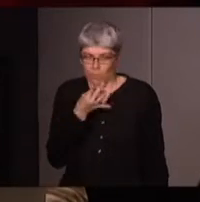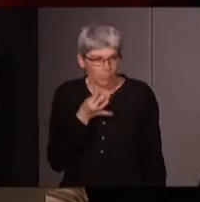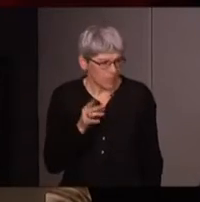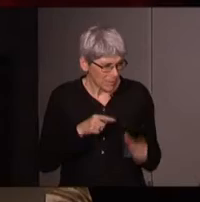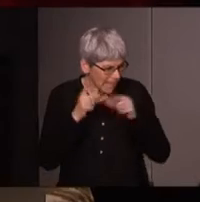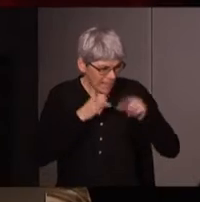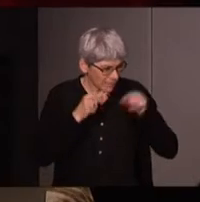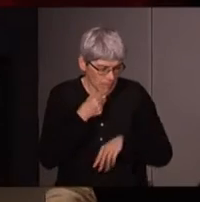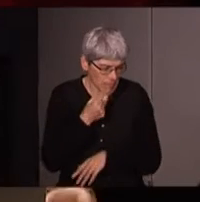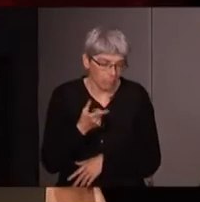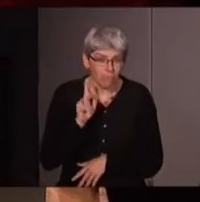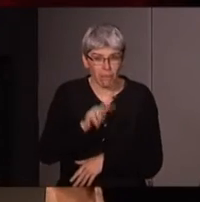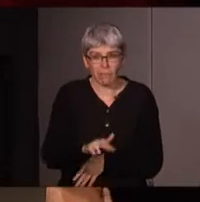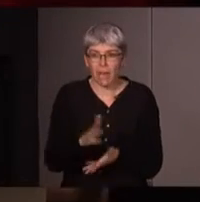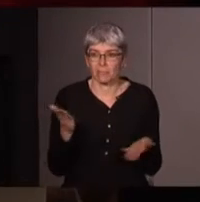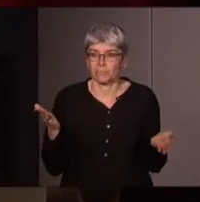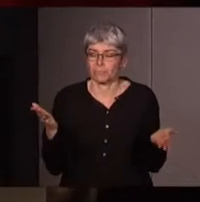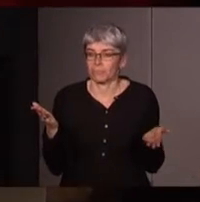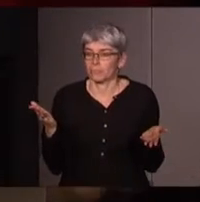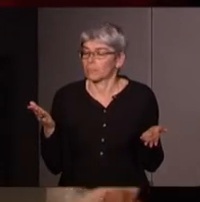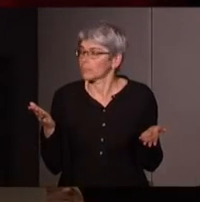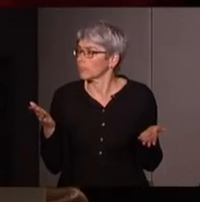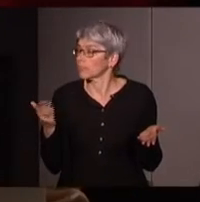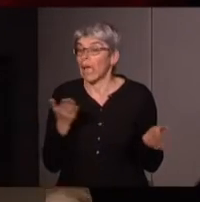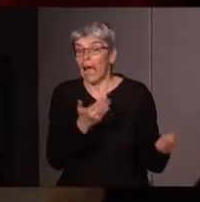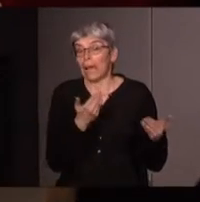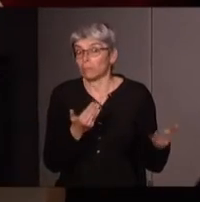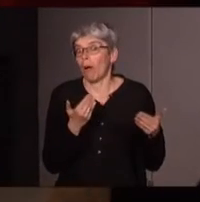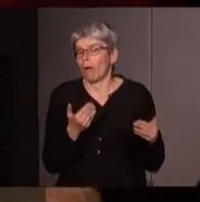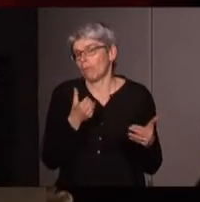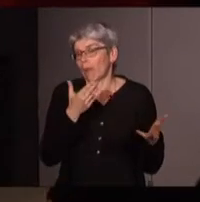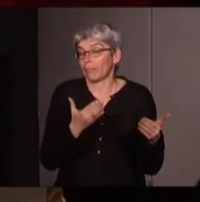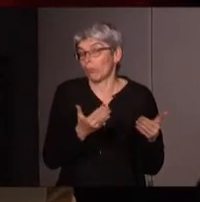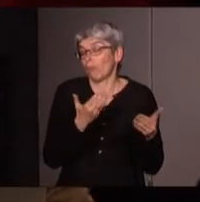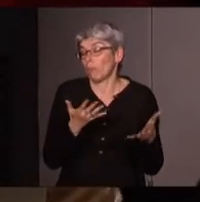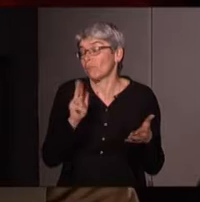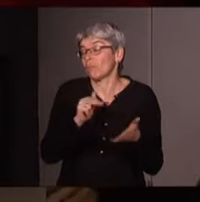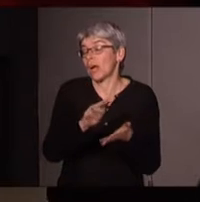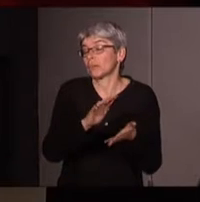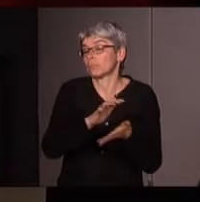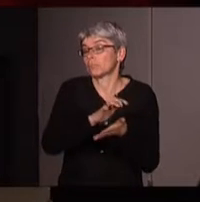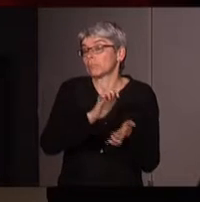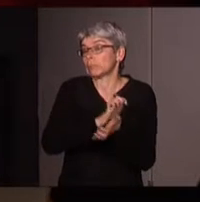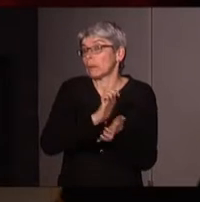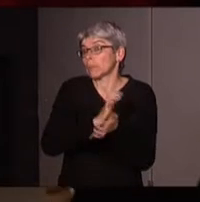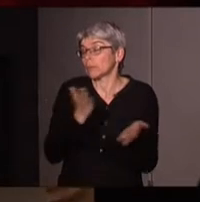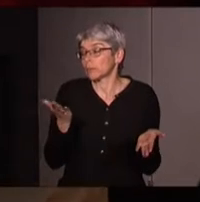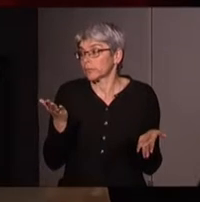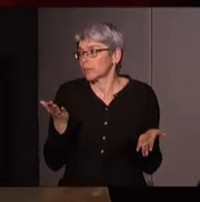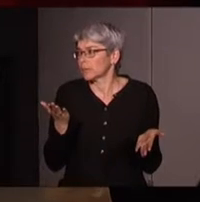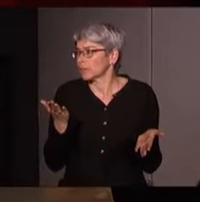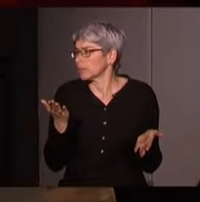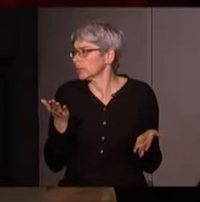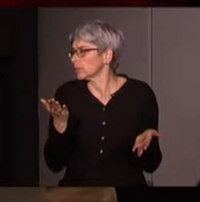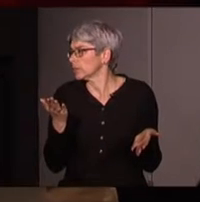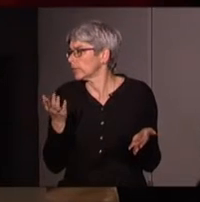l'apparition très prochaine et que nous attendons toutes je voulais te demander Émilie et Bénédicte ce que vous en pensez c'est Sylvia